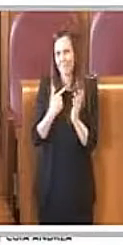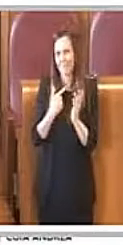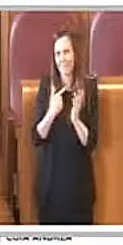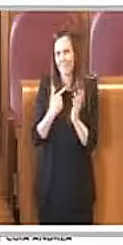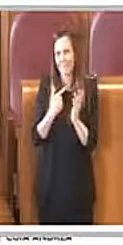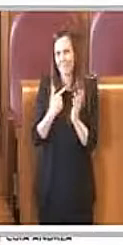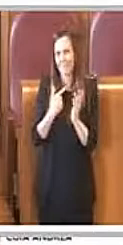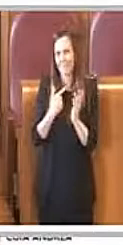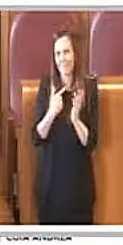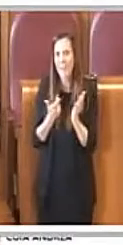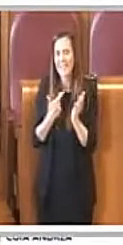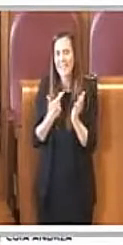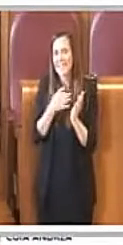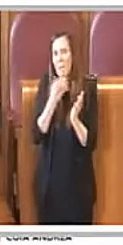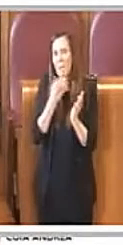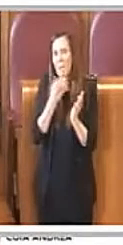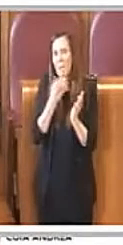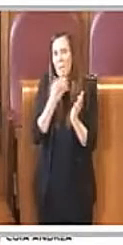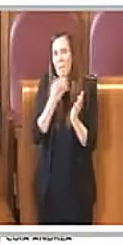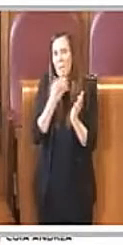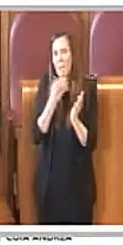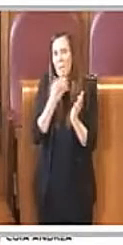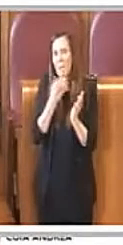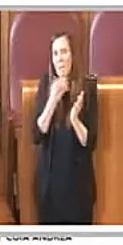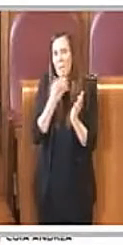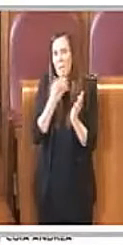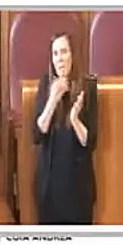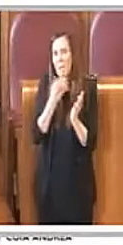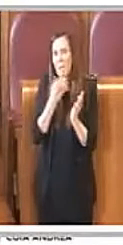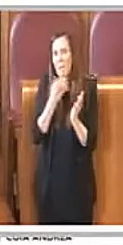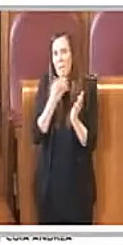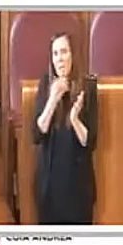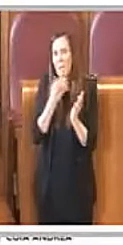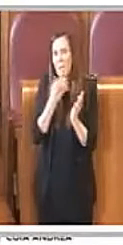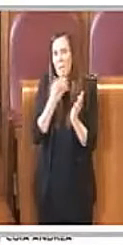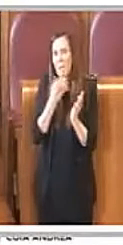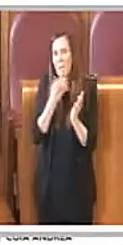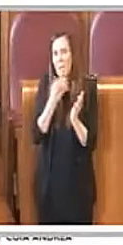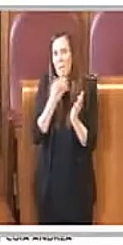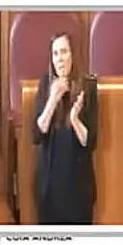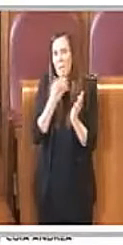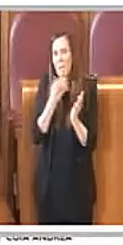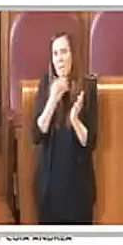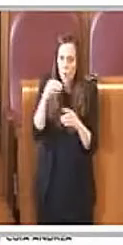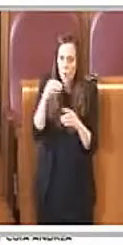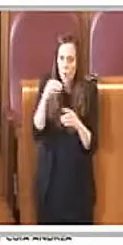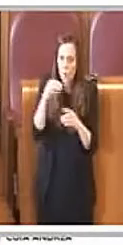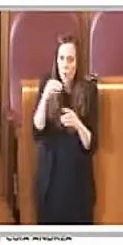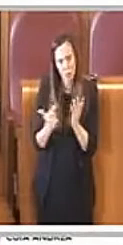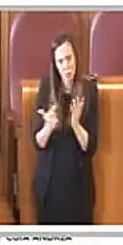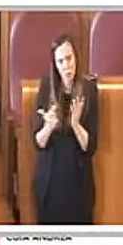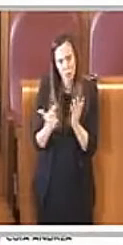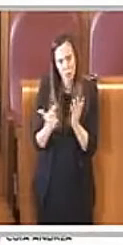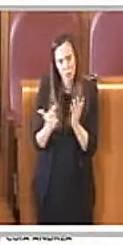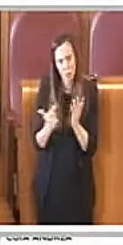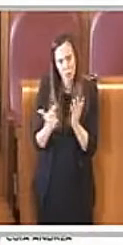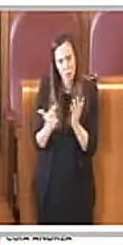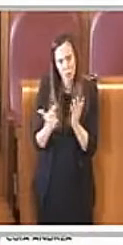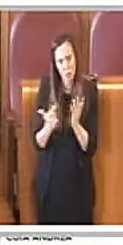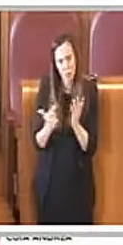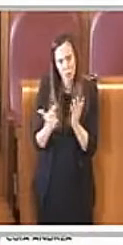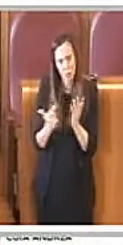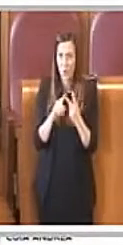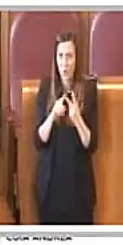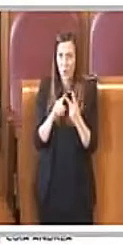essenziali, si parla di varità di offerta economica e non ci troviamo in queste condizioni. E poi il secondo